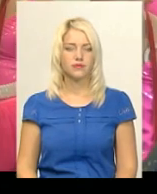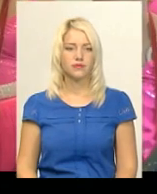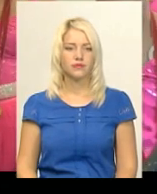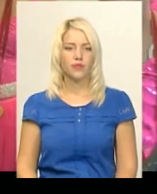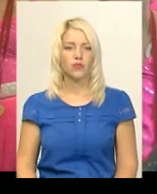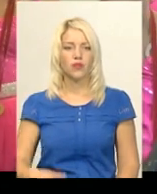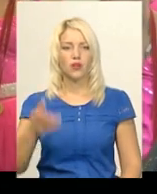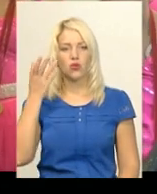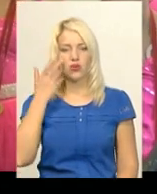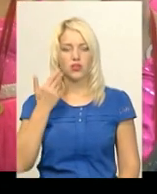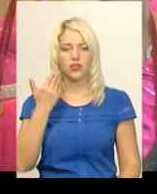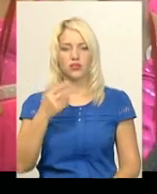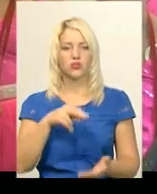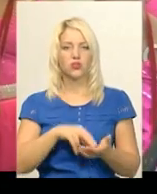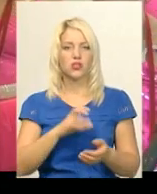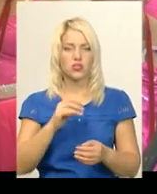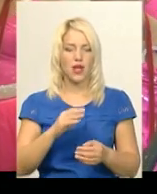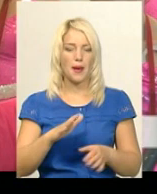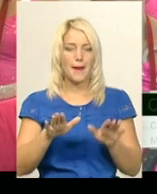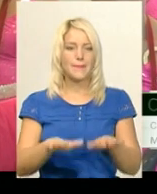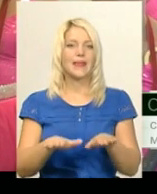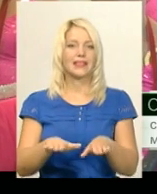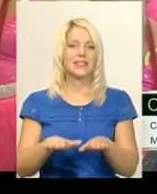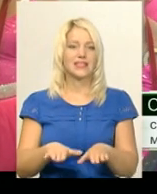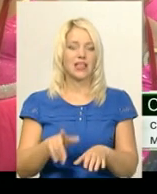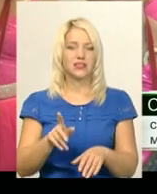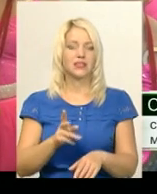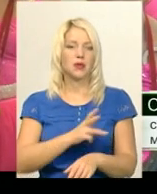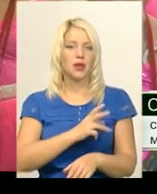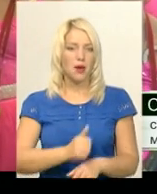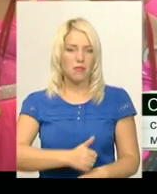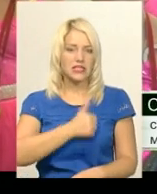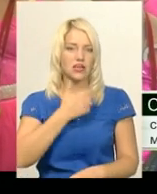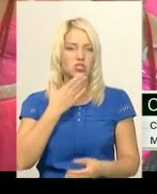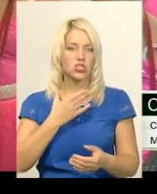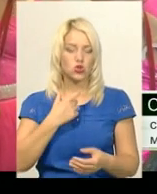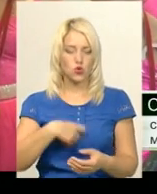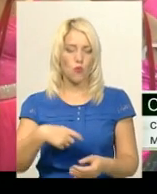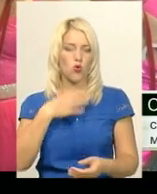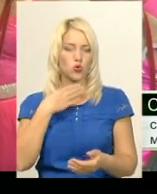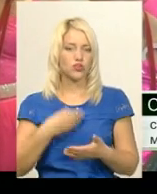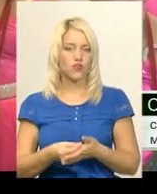Коли ти стоїш на педесталі, ти пишаєшся собою, пишаєшся своїми